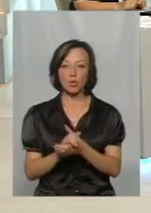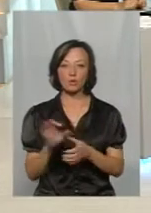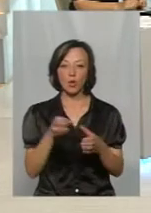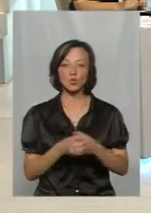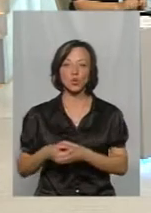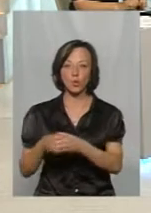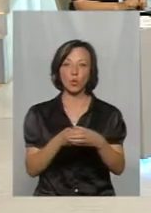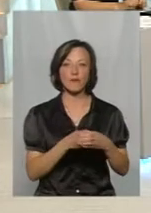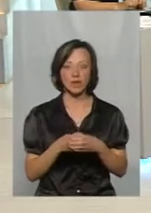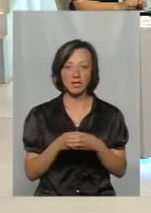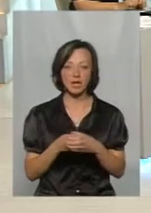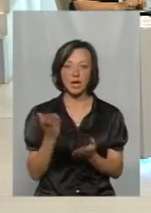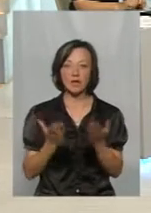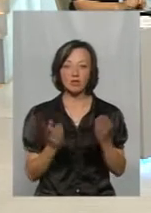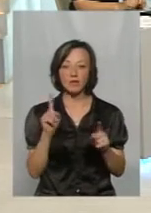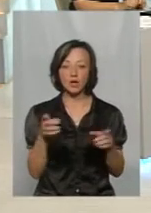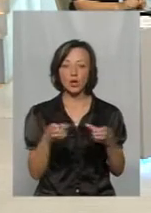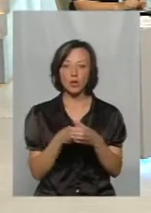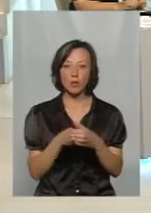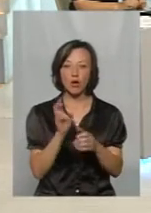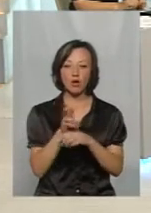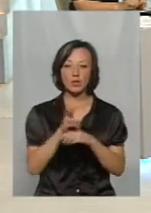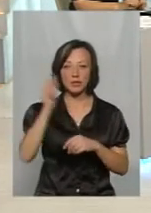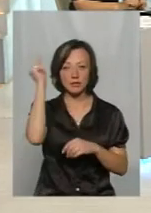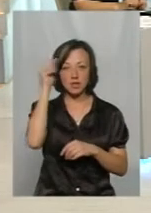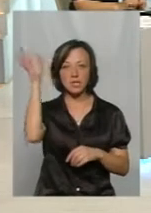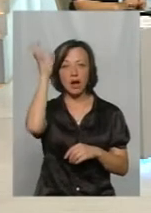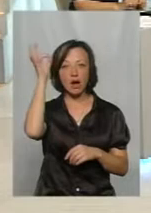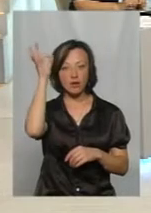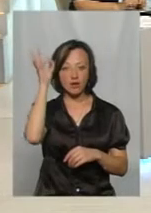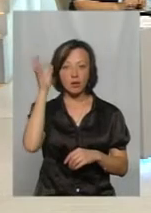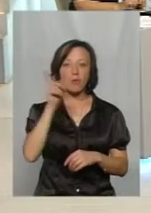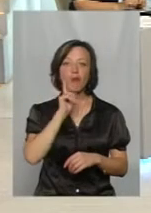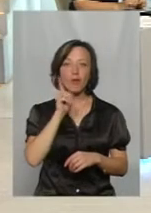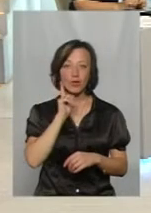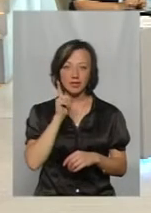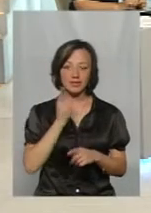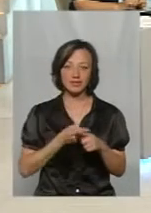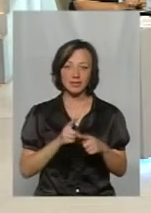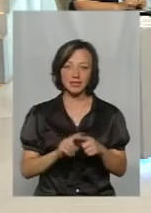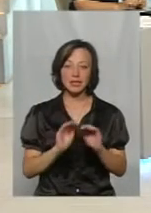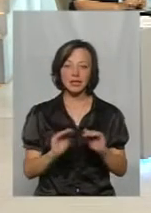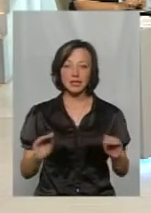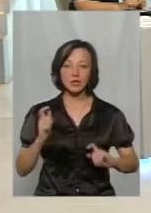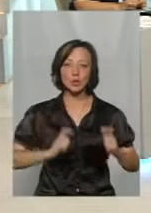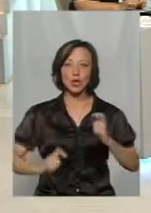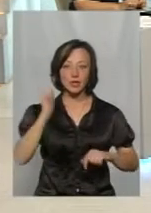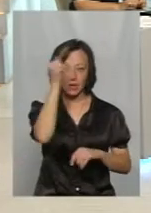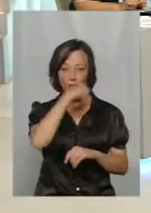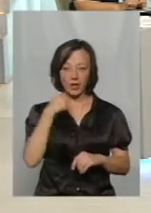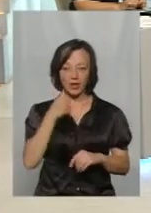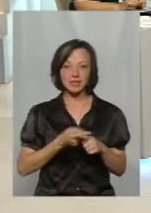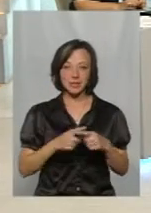згуртованість. І якщо навіть в тій групі ходити навчатись і згадувати молодість, дитинство, студентські роки,